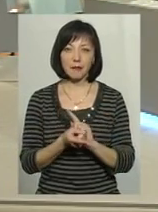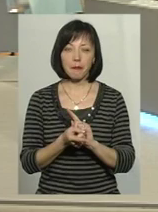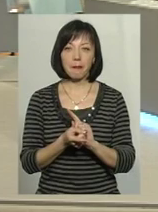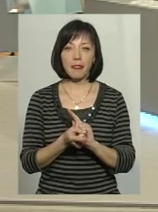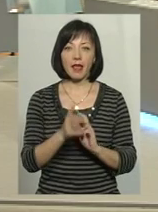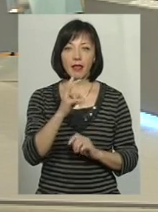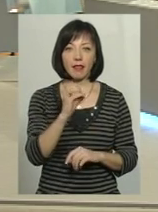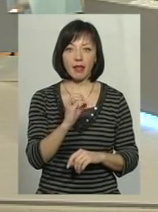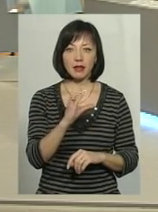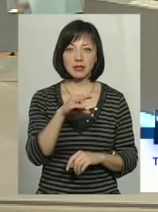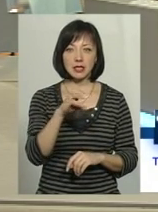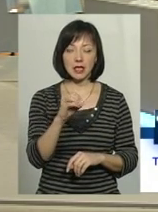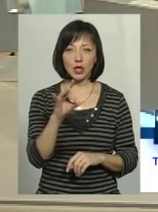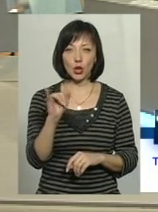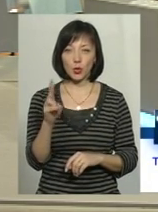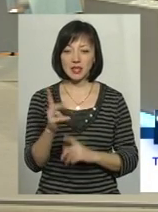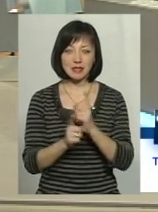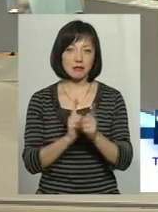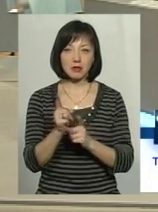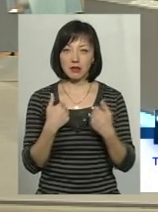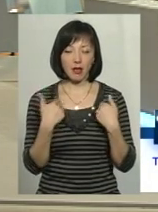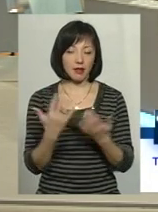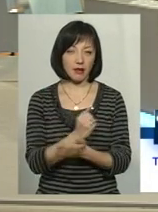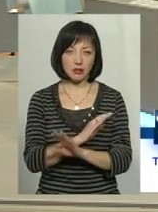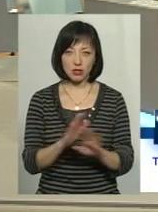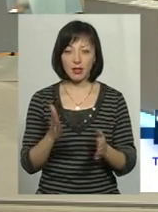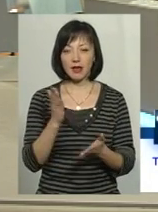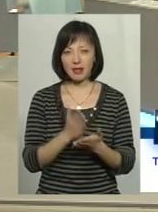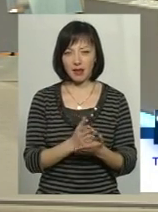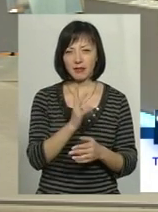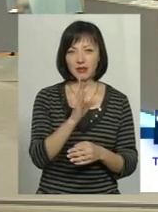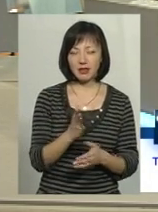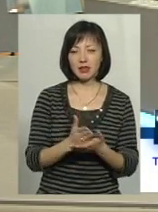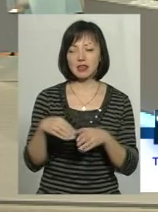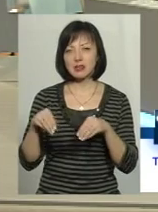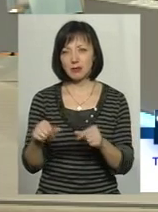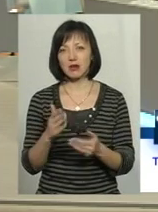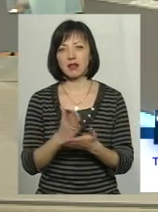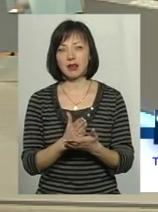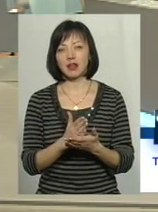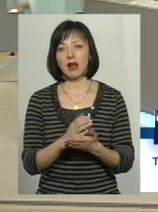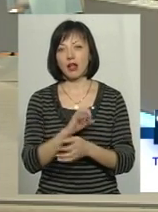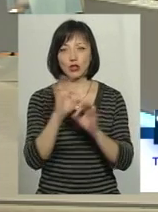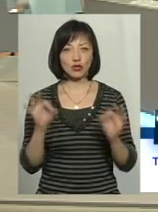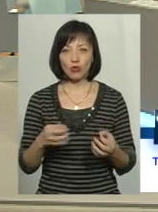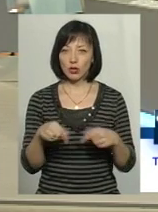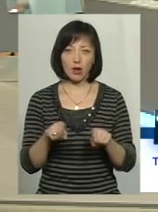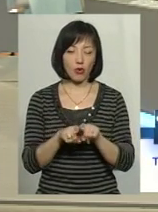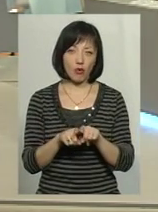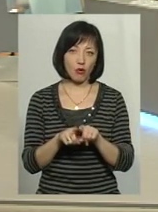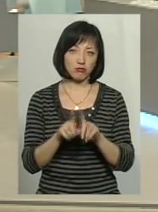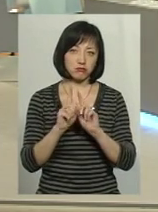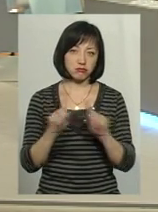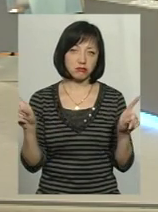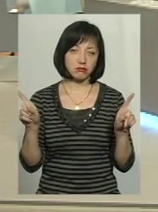Пан Нестерук, змін я не знайшла, звичайно, є нерухомість, є земельні ділянки, але нічого такого аж